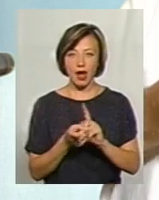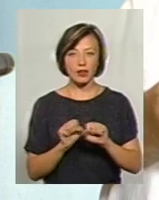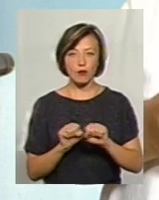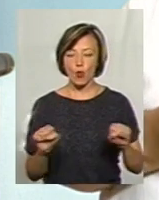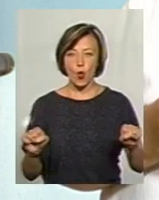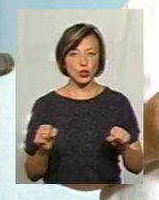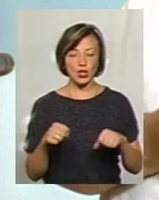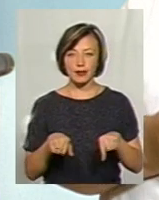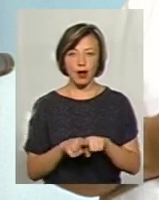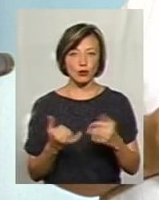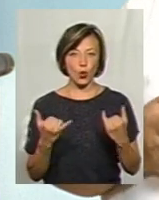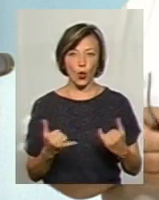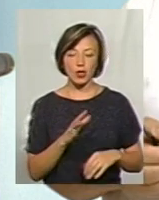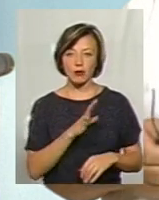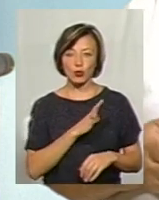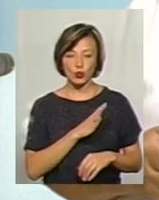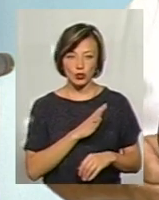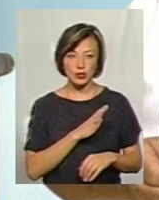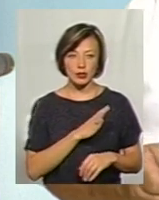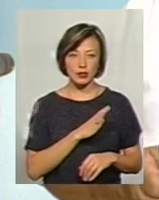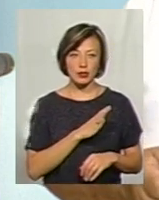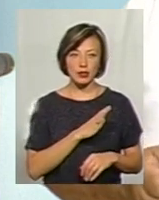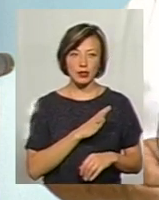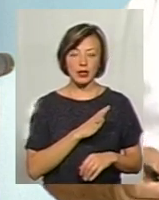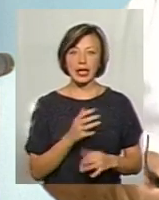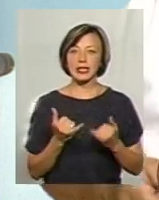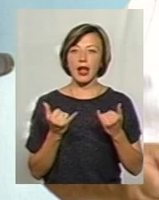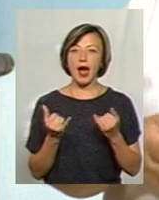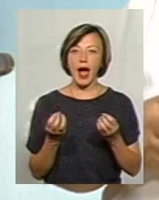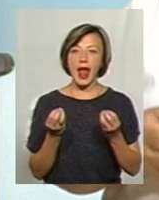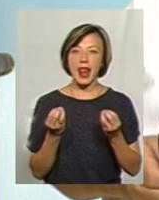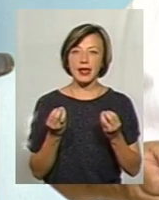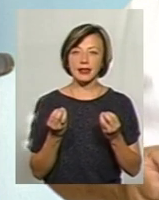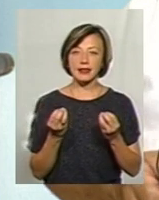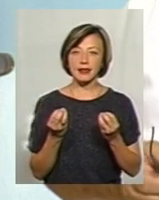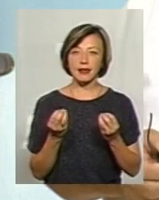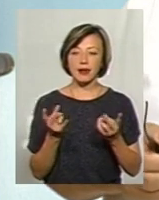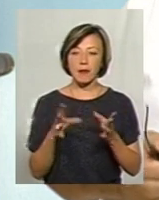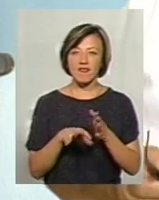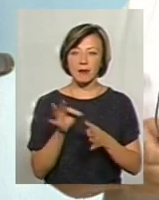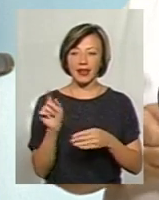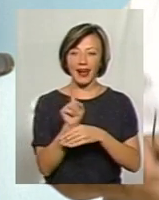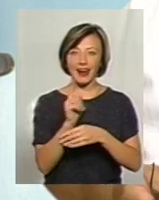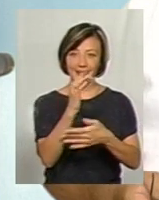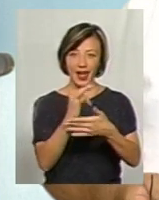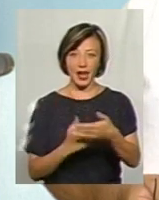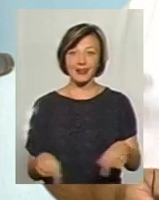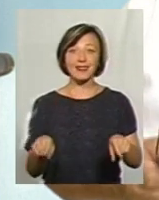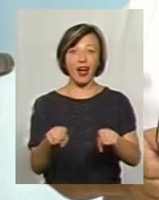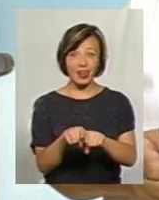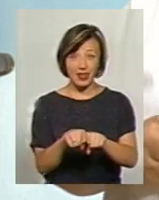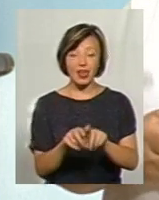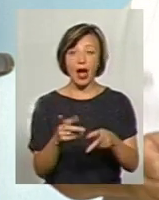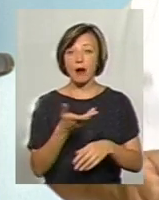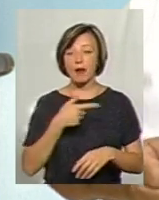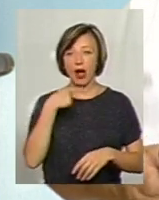може так сьогодні бути. Але для еліти треба вибрати критерії. Такі вибрати критерії, такі,